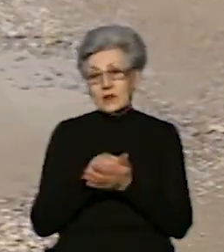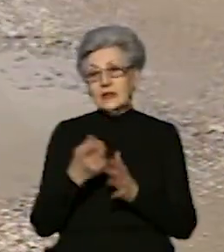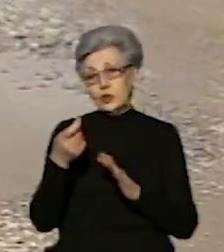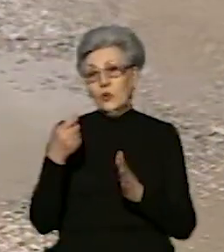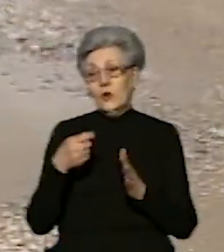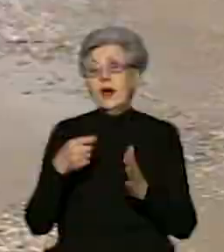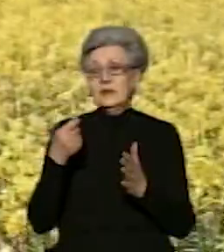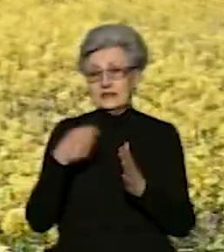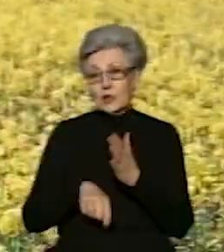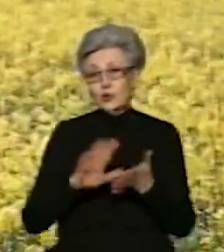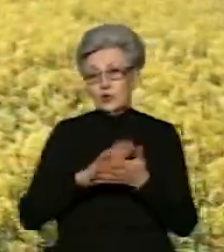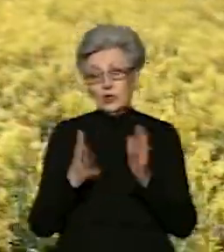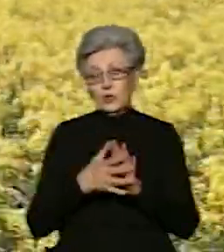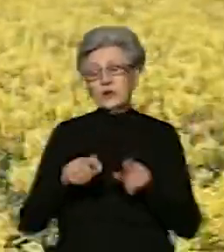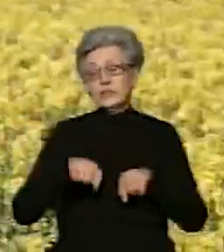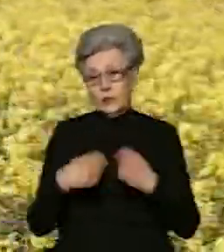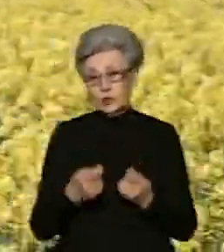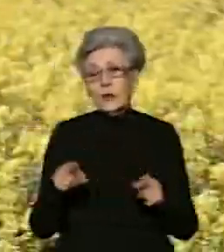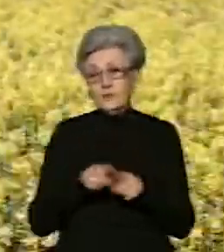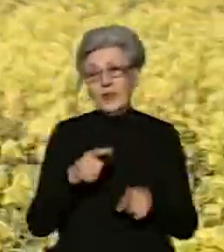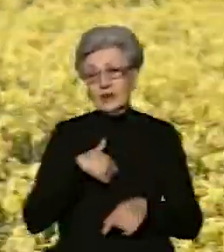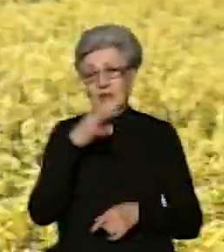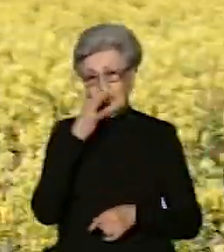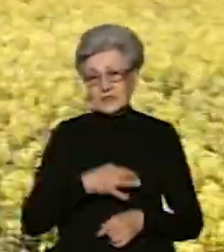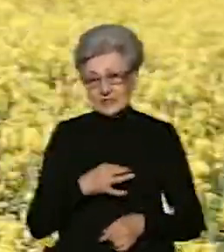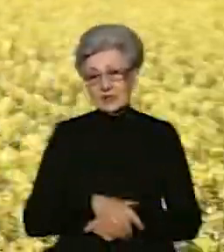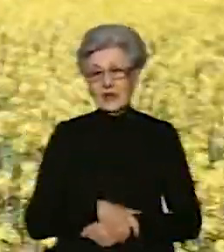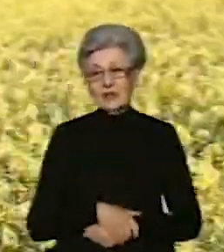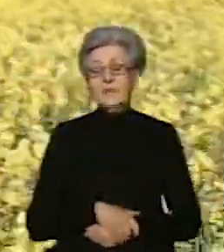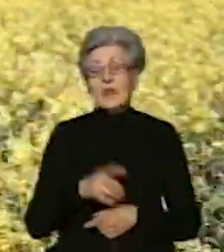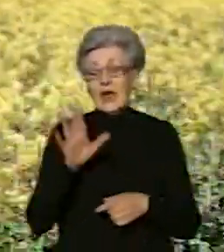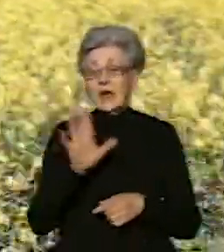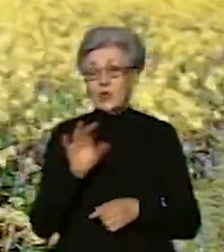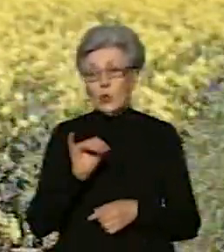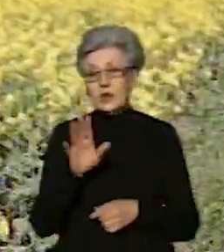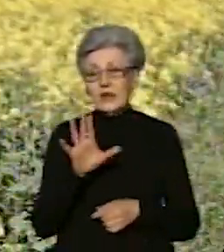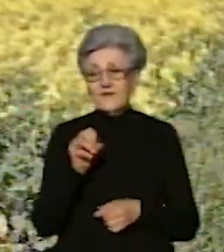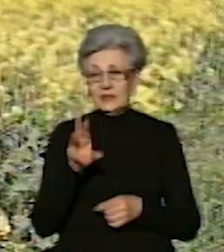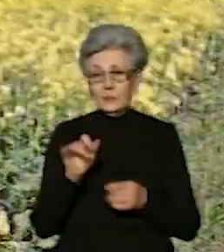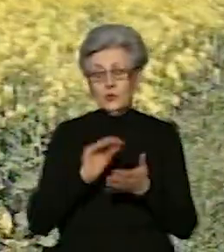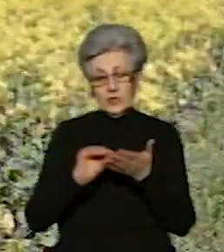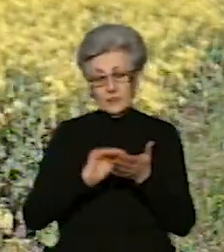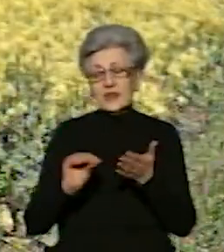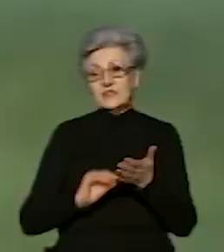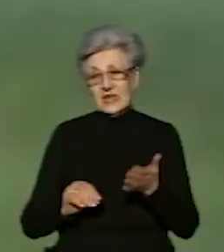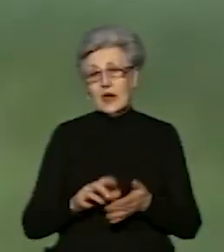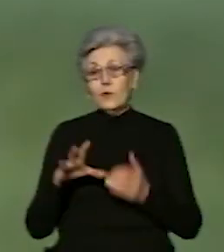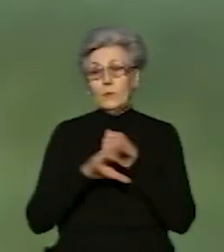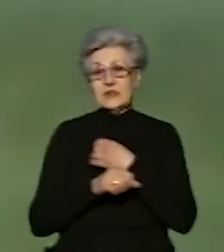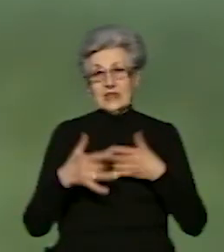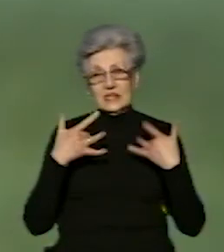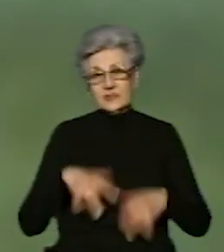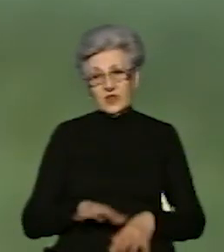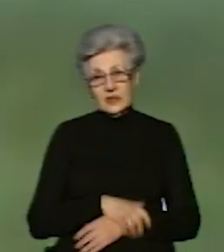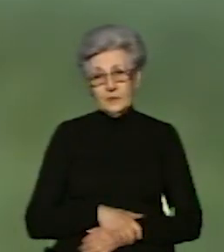кодексу. Нам у коментарі Юрій Ватаманюк сказав, заяву на отримання земельної ділянки написав вже після звільнення. Хто